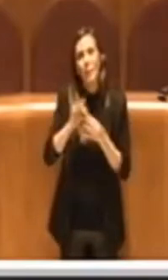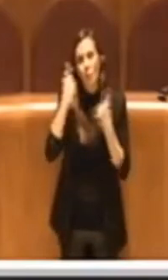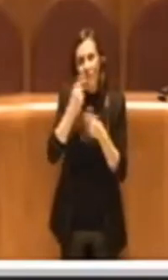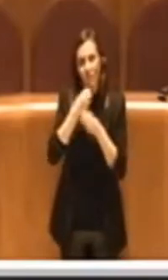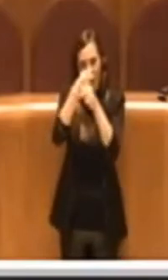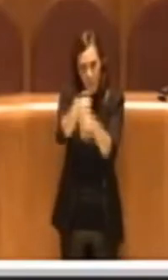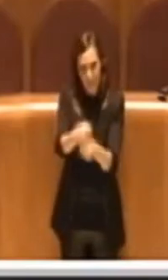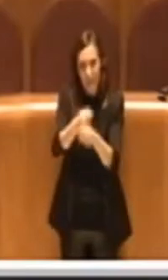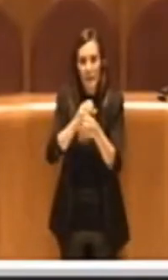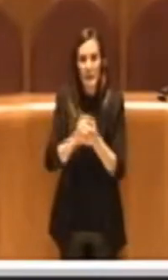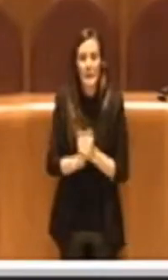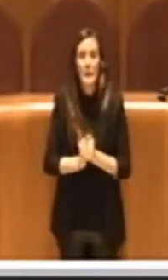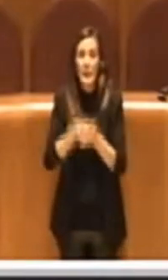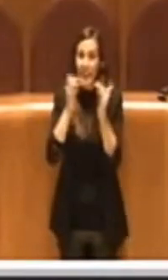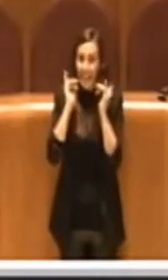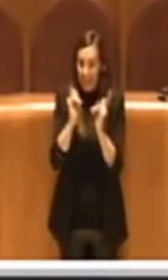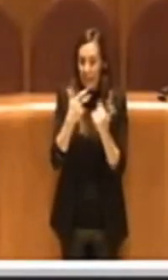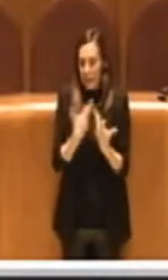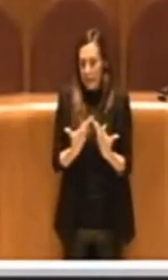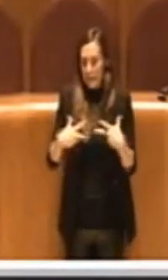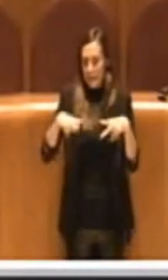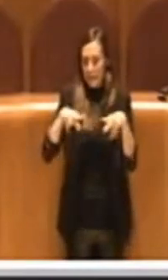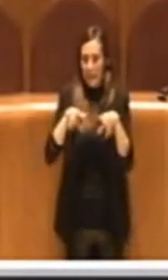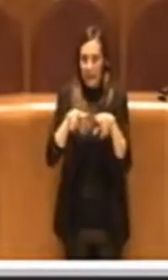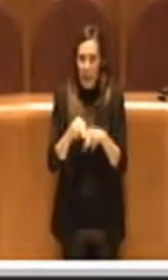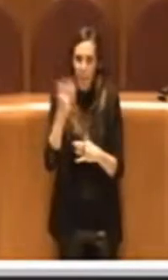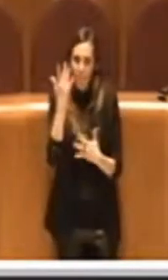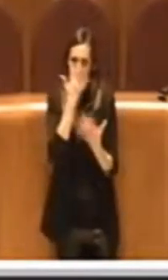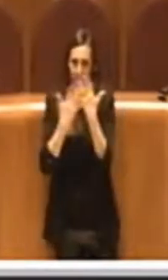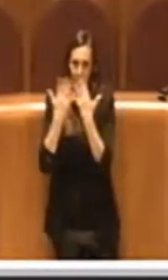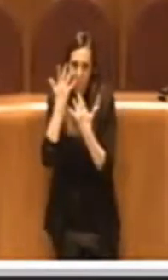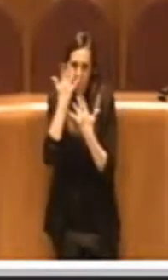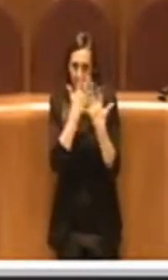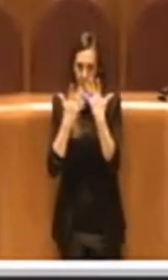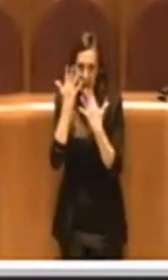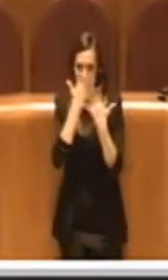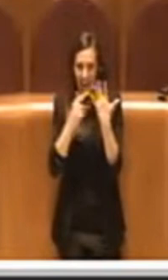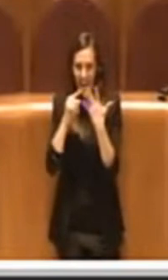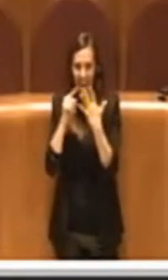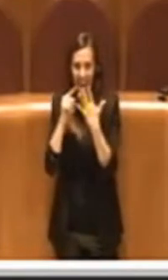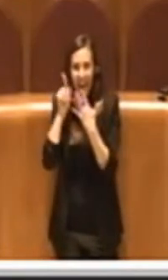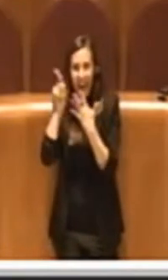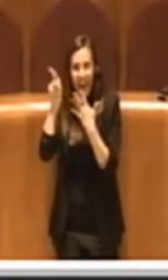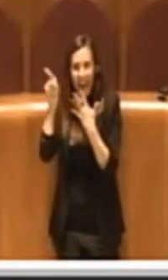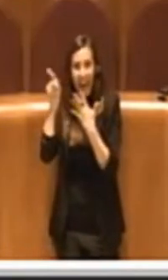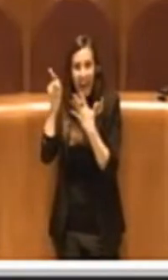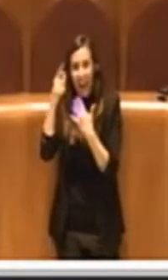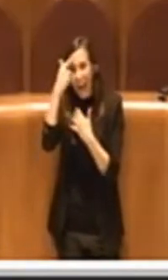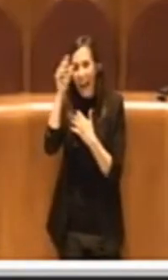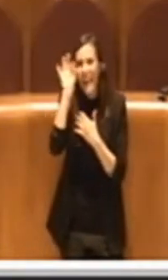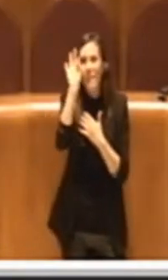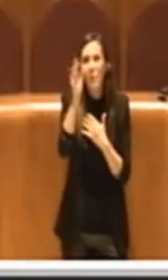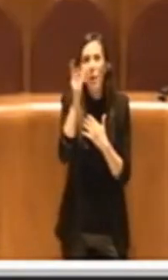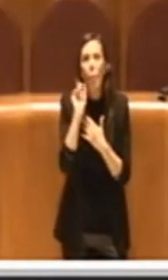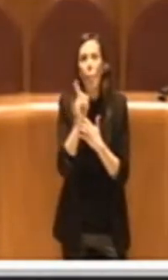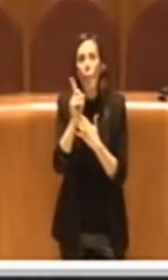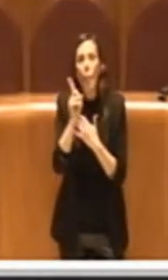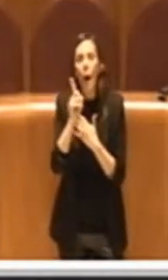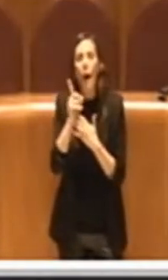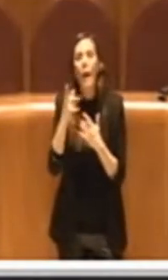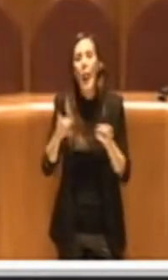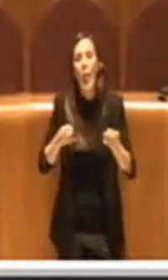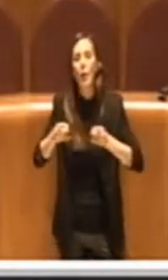Sì, allora, ripeto, il parere si riferisce alla durata che con questo emendamento viene